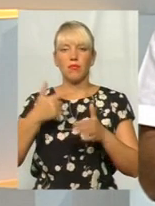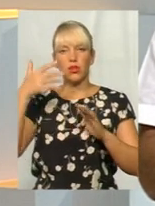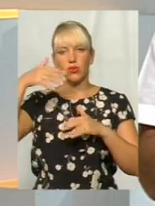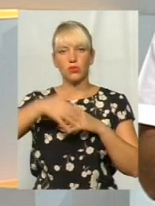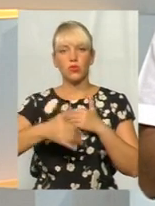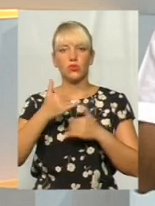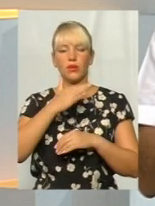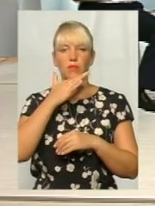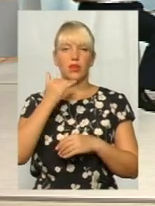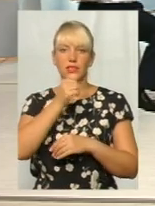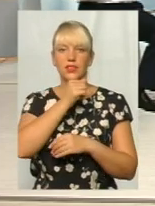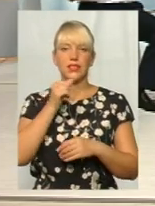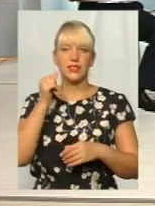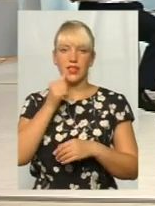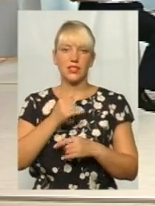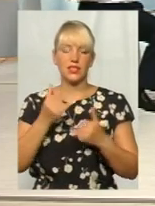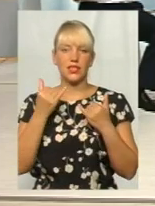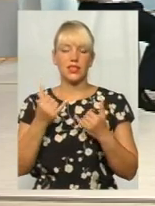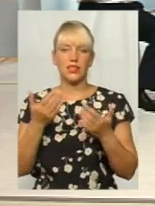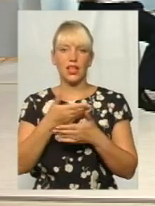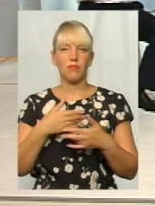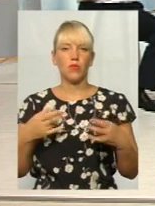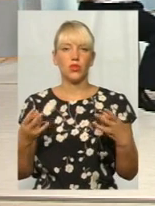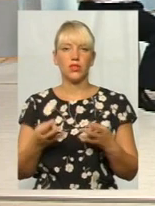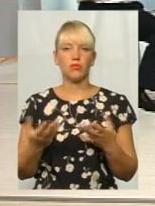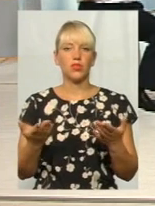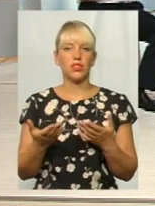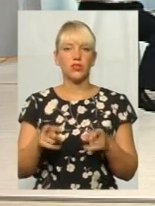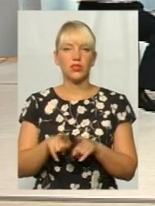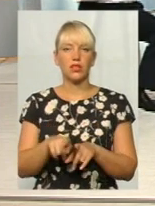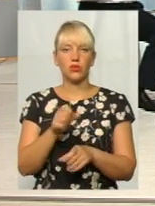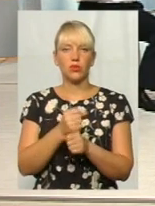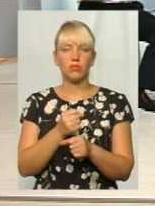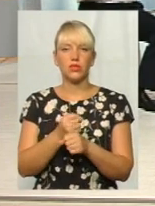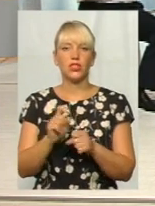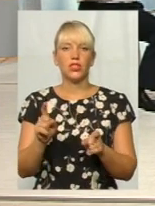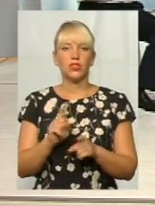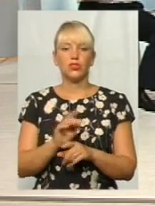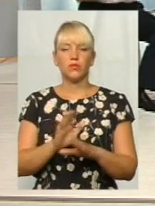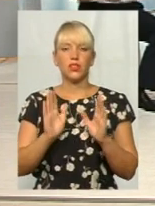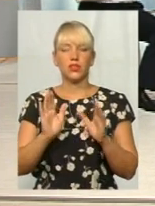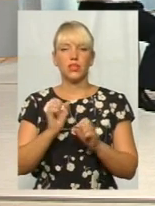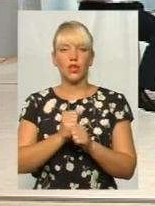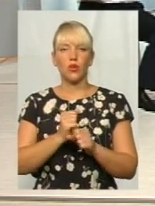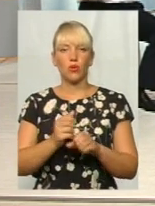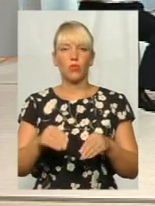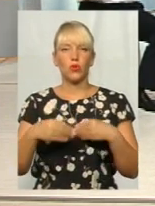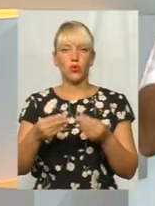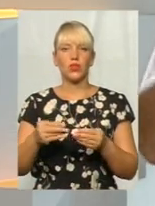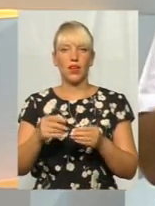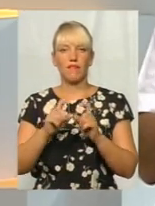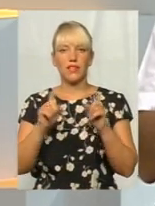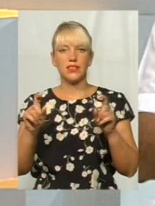велика тінізація, і нам потрібно якимось чином робити, щоб, скажімо, не тільки роботодавець, але той, хто